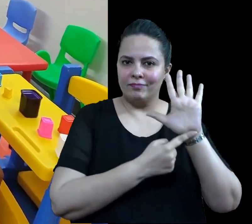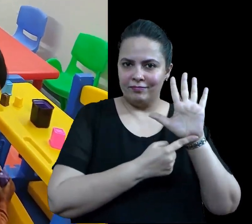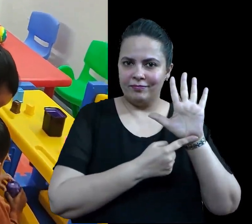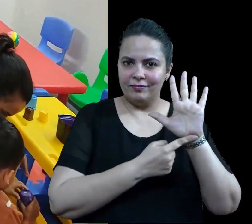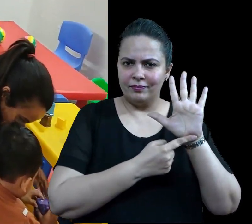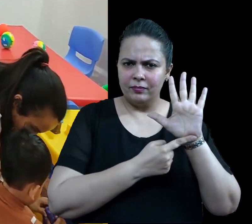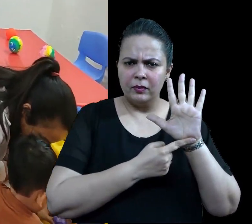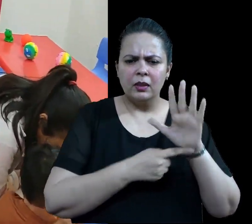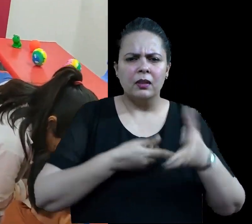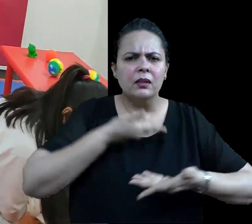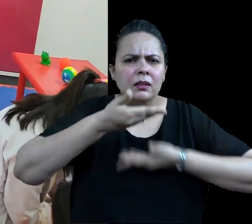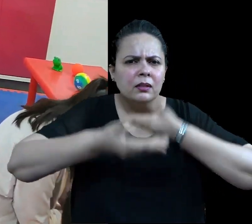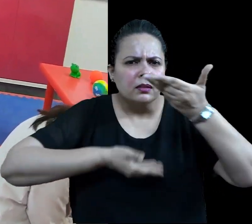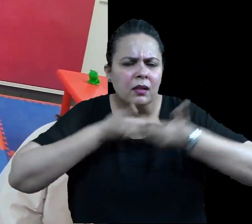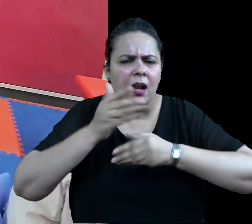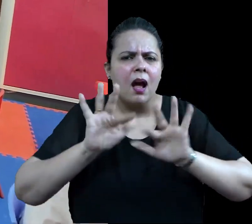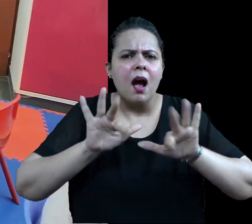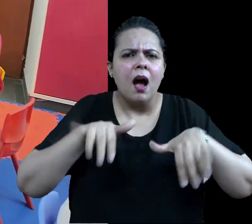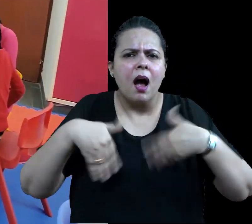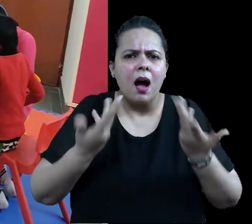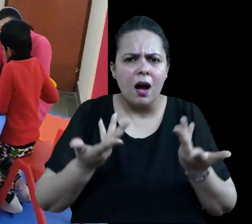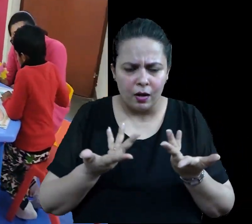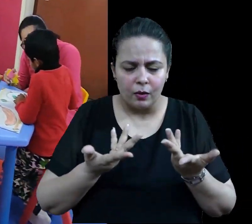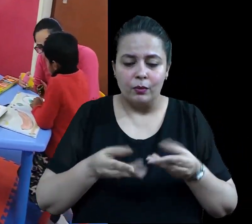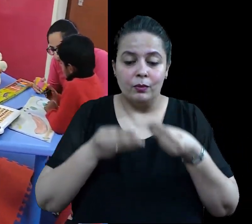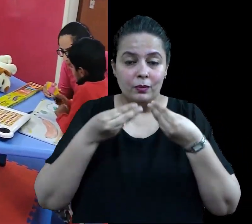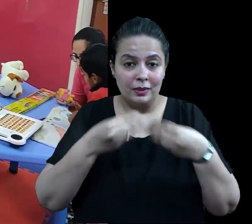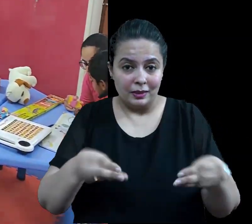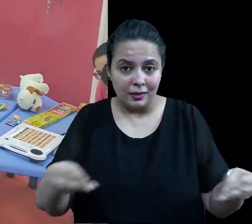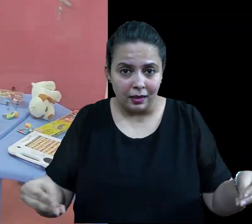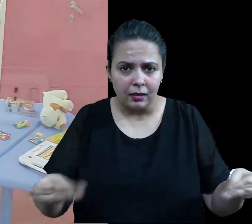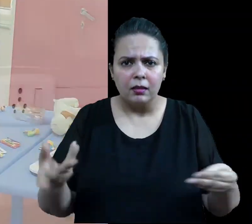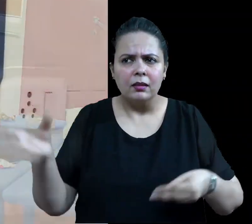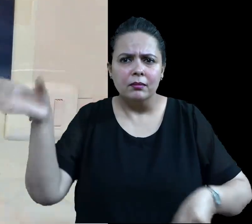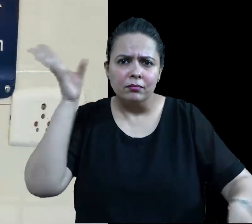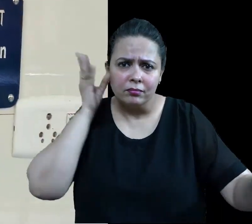पर बच्चों को एकल और समुहु में प्रशिक्षन दिया जाएगा।